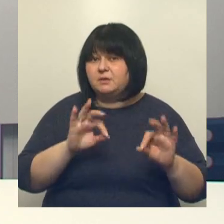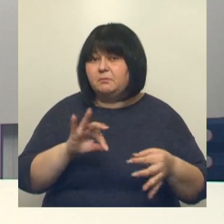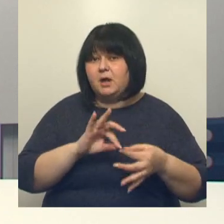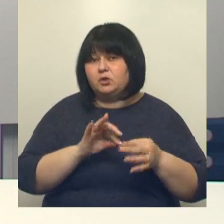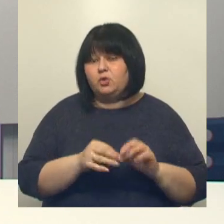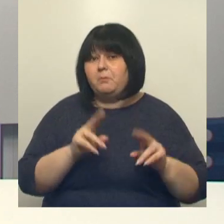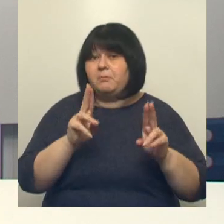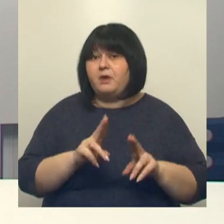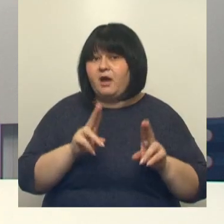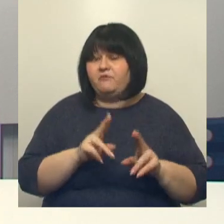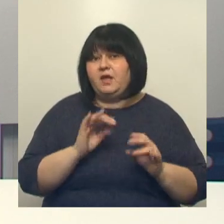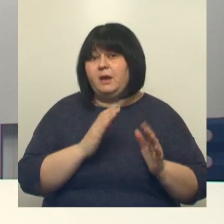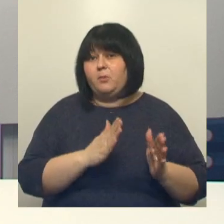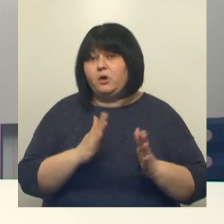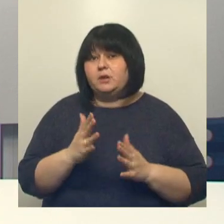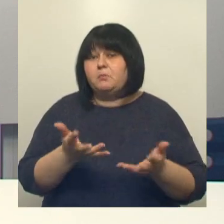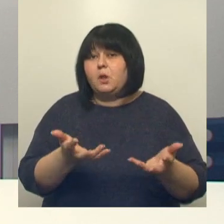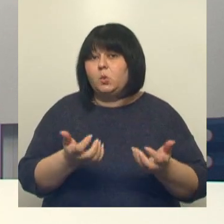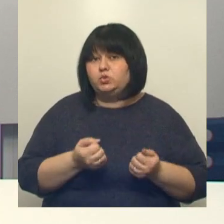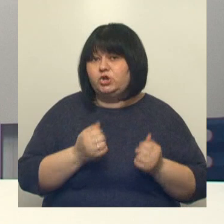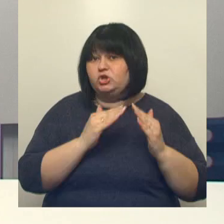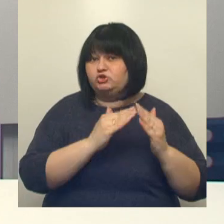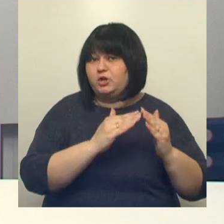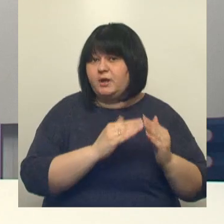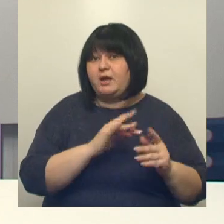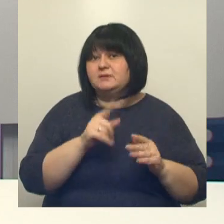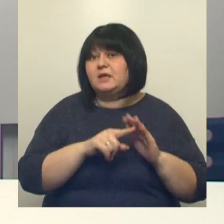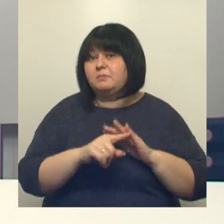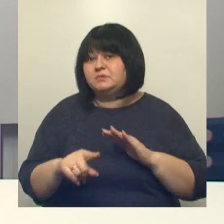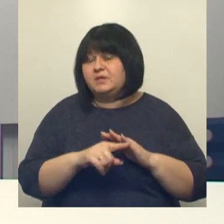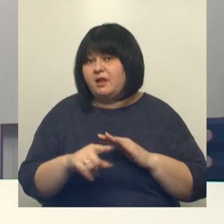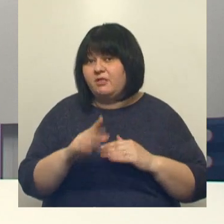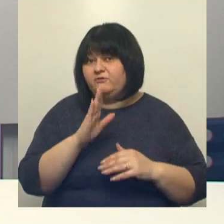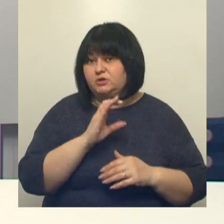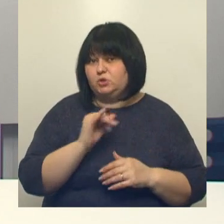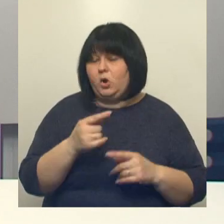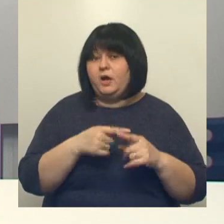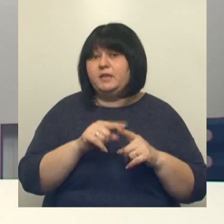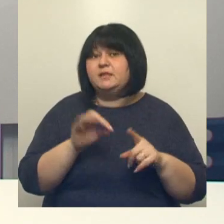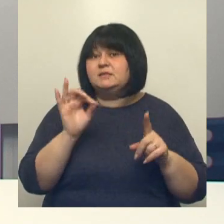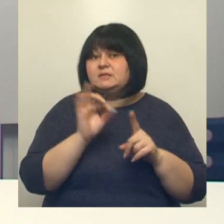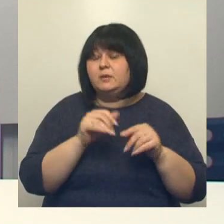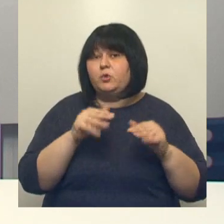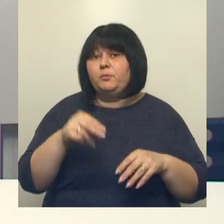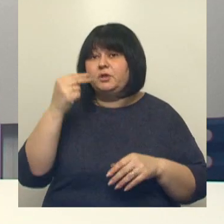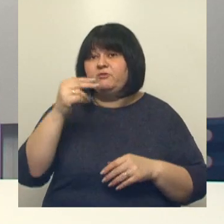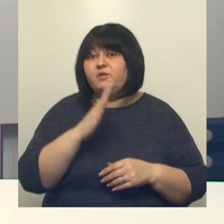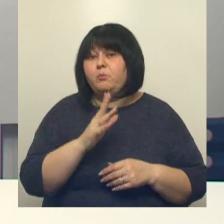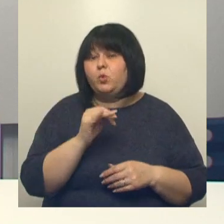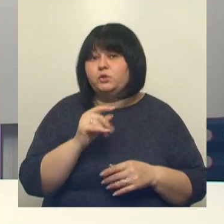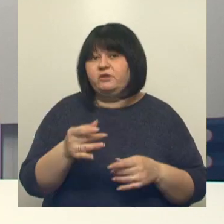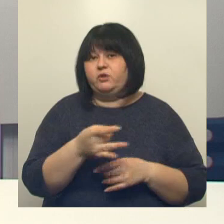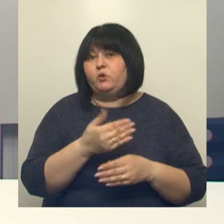правила получения жилья взамен утраченного из-за обстрелов ВСУ. Напомним, на эти цели по решению президента Владимира Путина